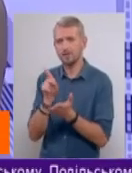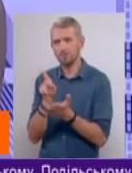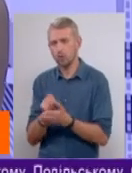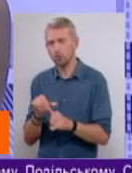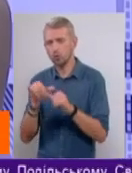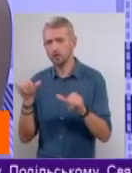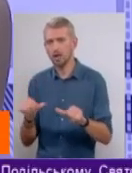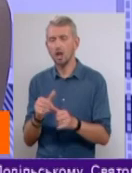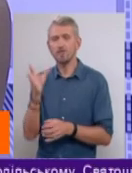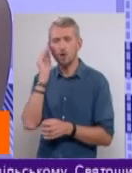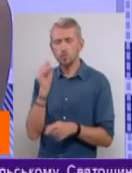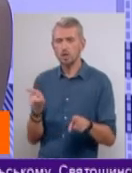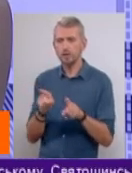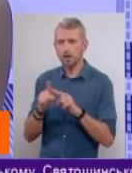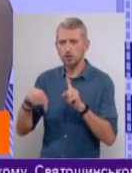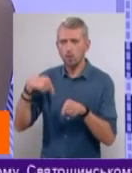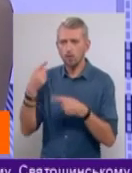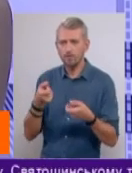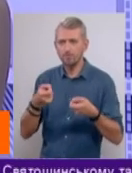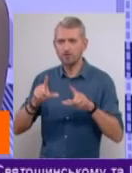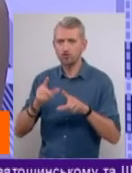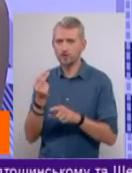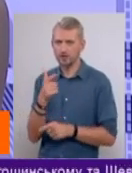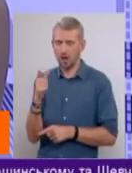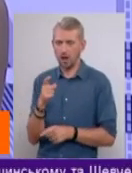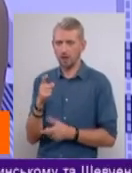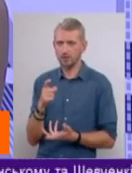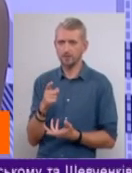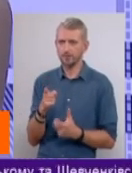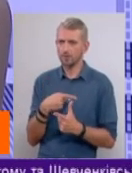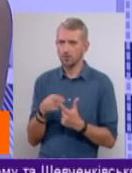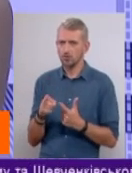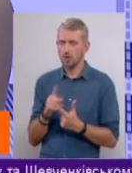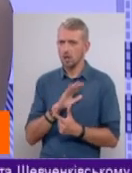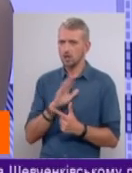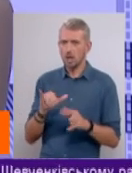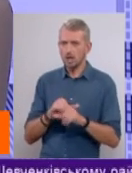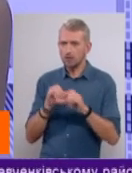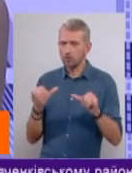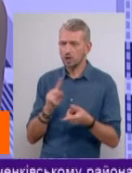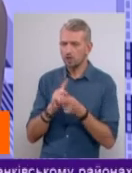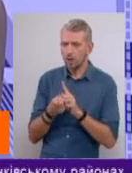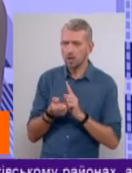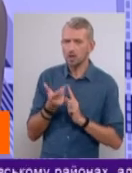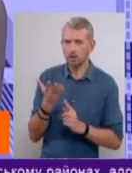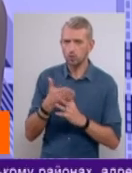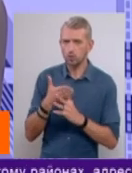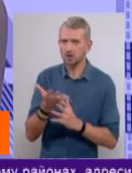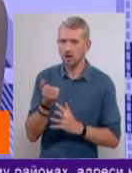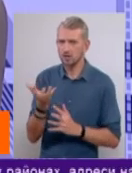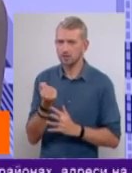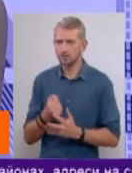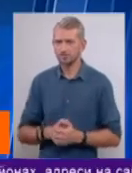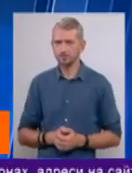Тож, зважаючи на отаке черговое підвищение ціни на газ. Чи не збільшиться, навпаки, кількість субсидиантів?